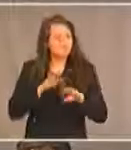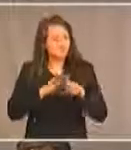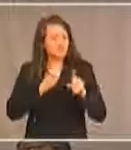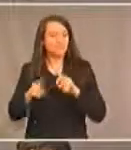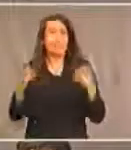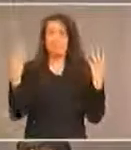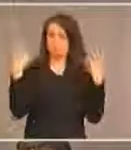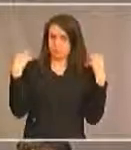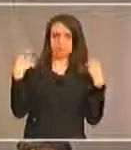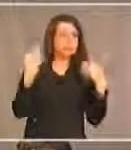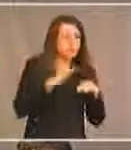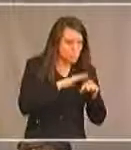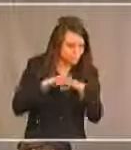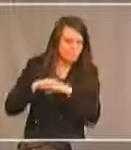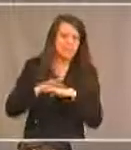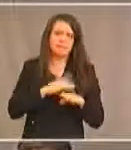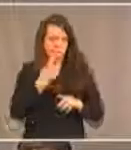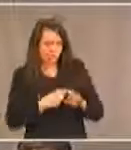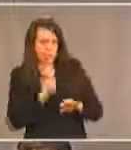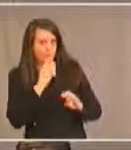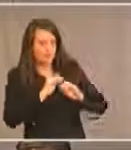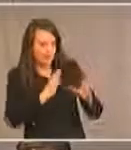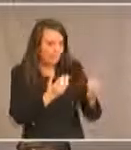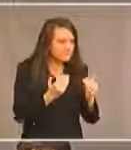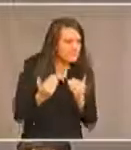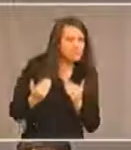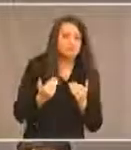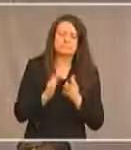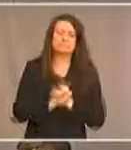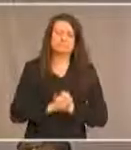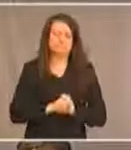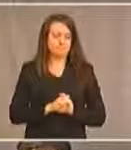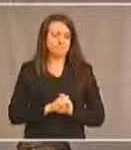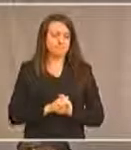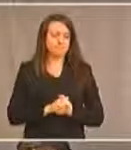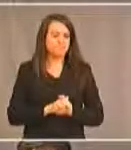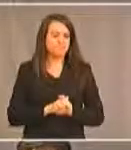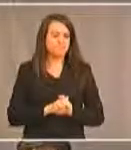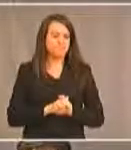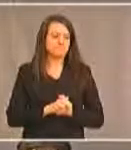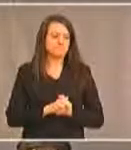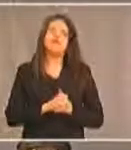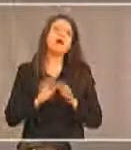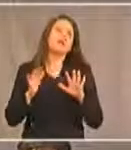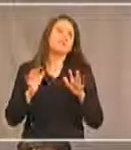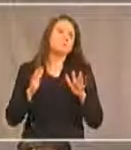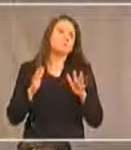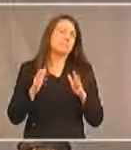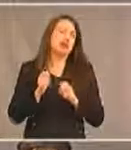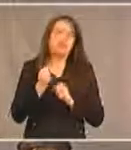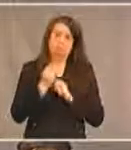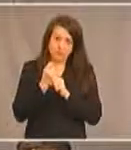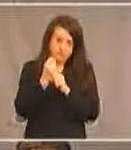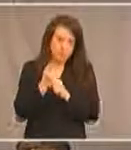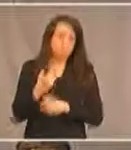comités consultatifs à cet égard à différents comités directeurs autochtones. En moyenne, chaque année,